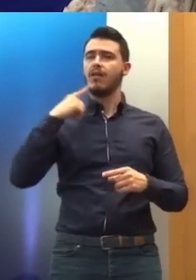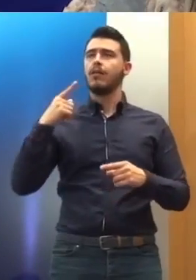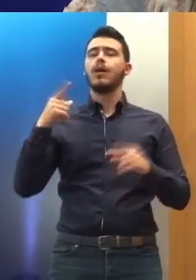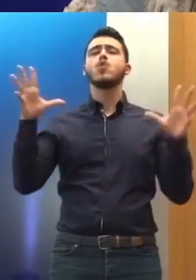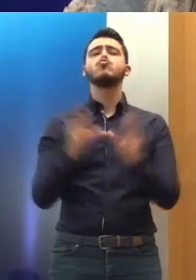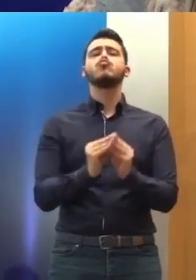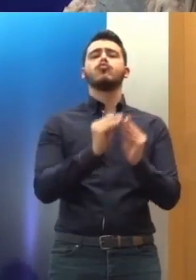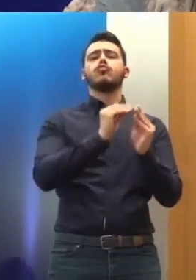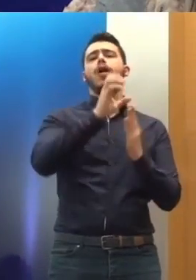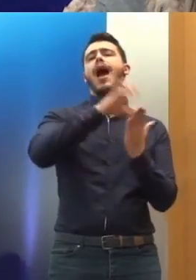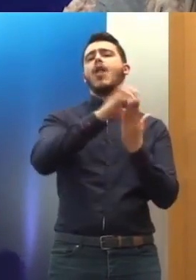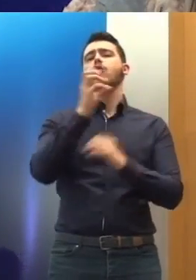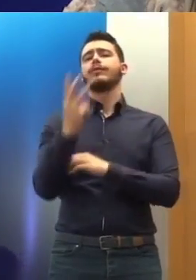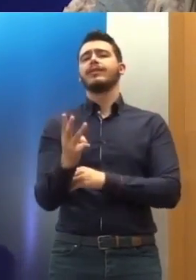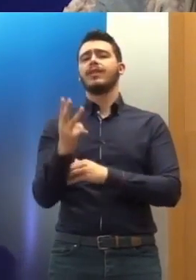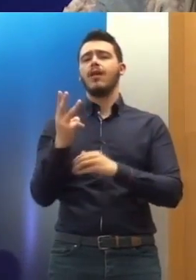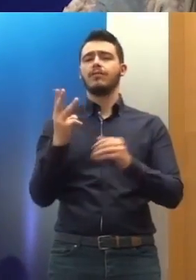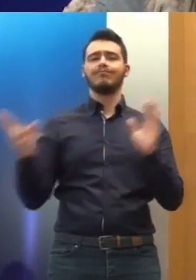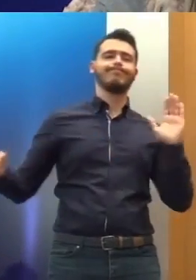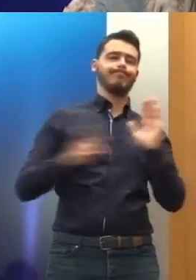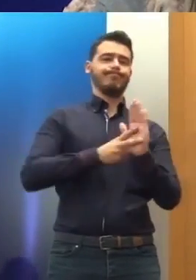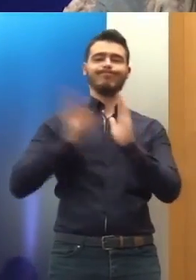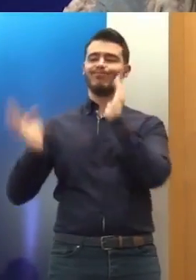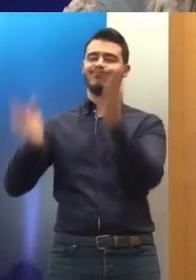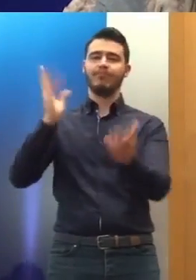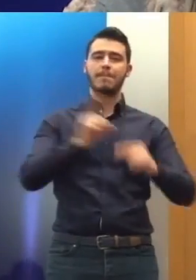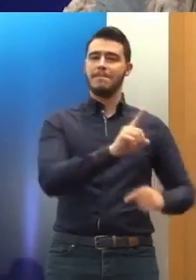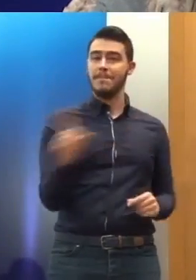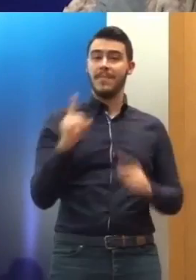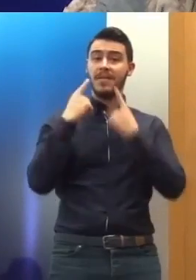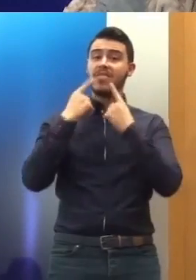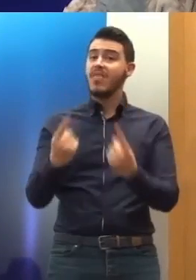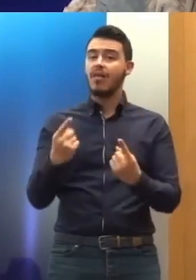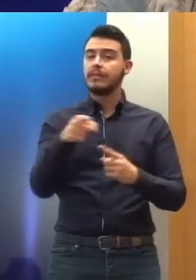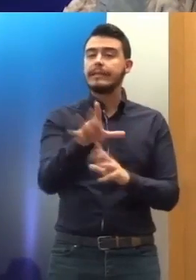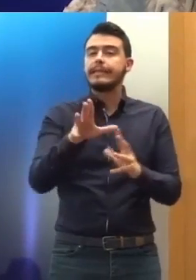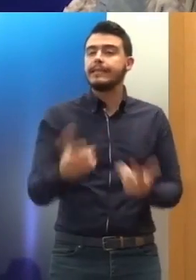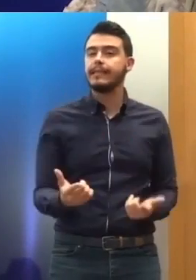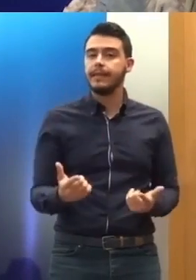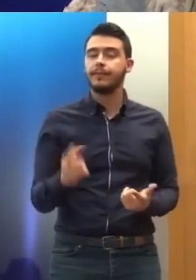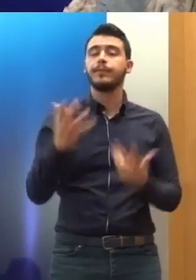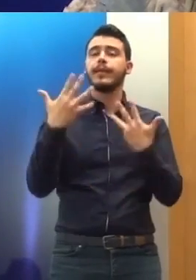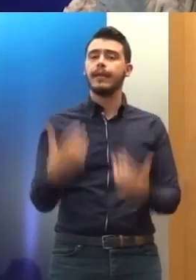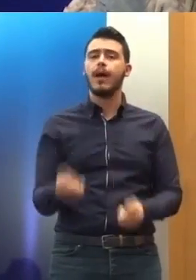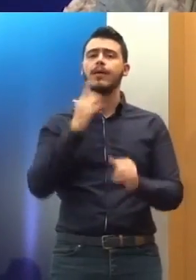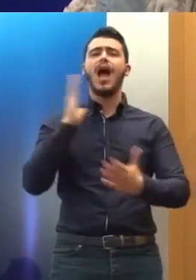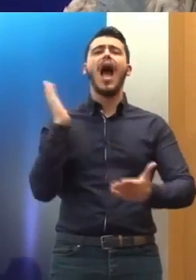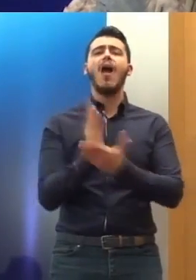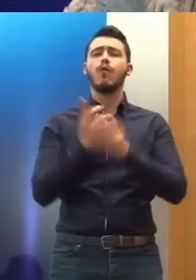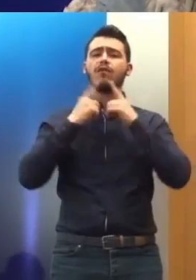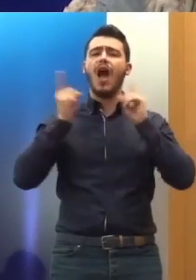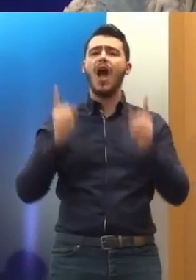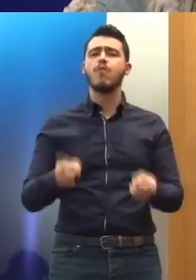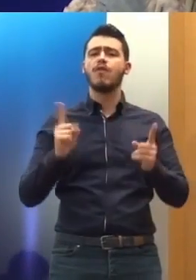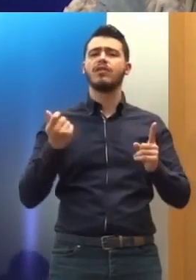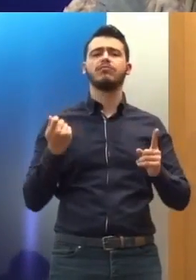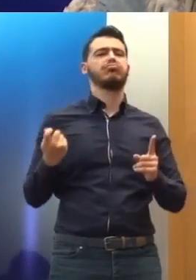3 βέβαια πάντοτε στην απαγόρευση των βασανιστήριων, θα δείτε ότι σε πάμπολες αποφάσεις ένας μεγάλος χώρος έχει